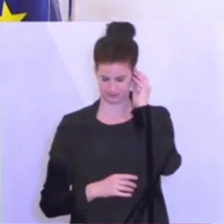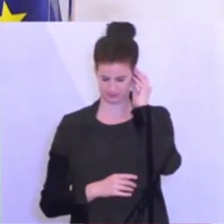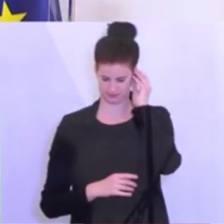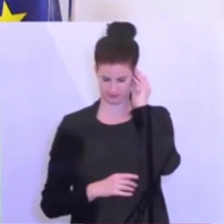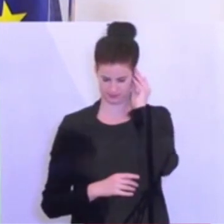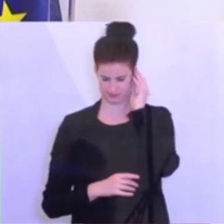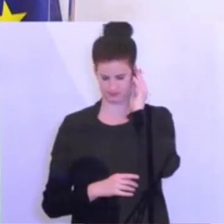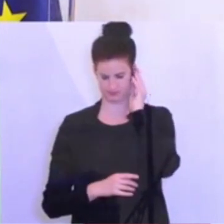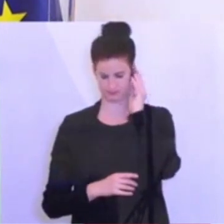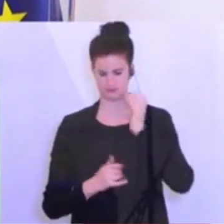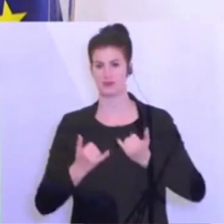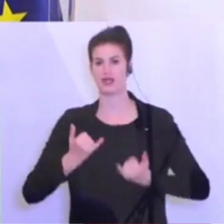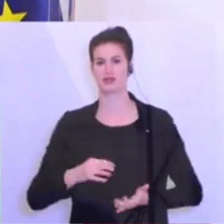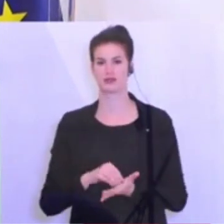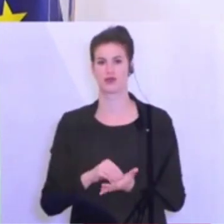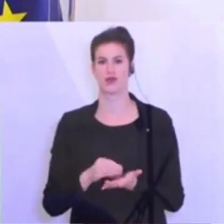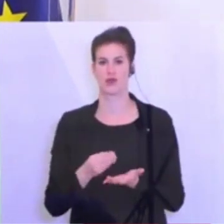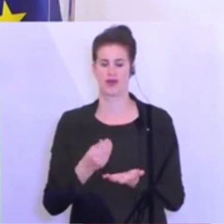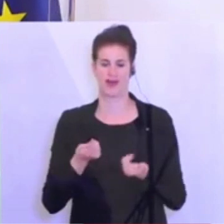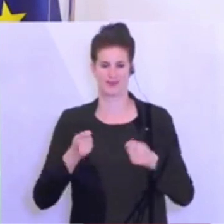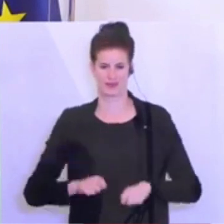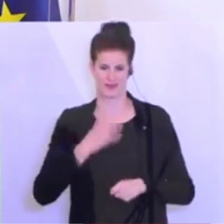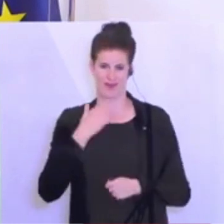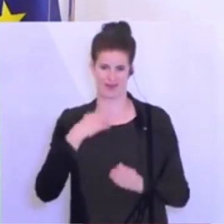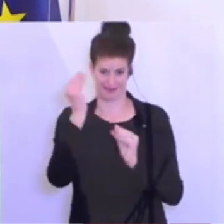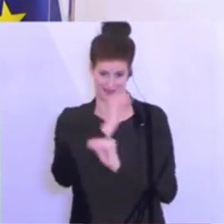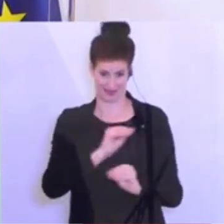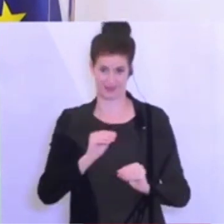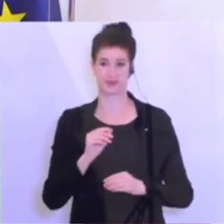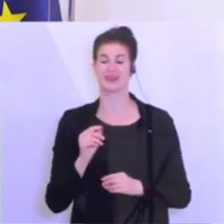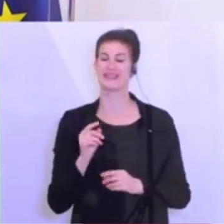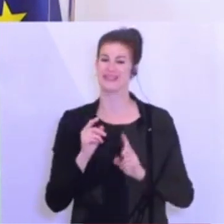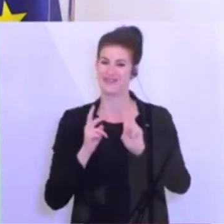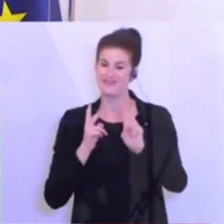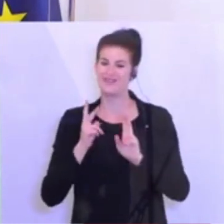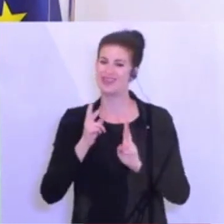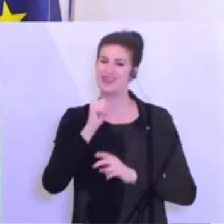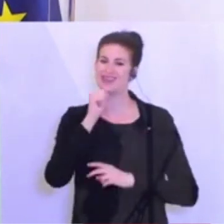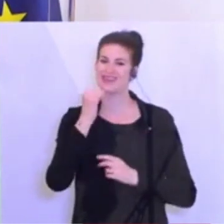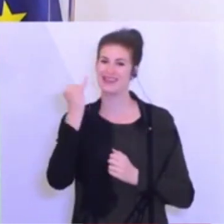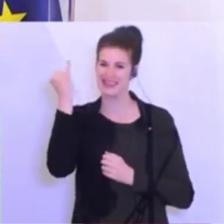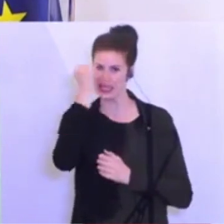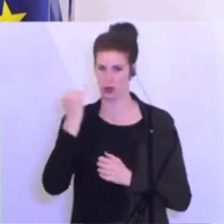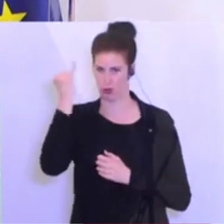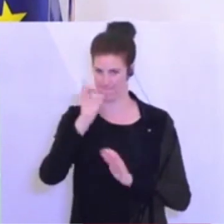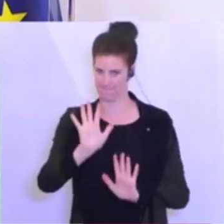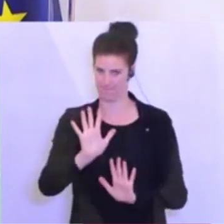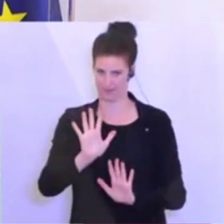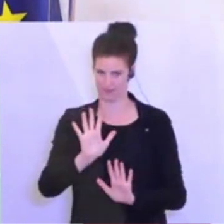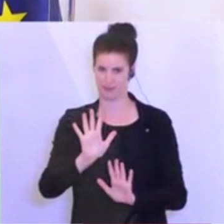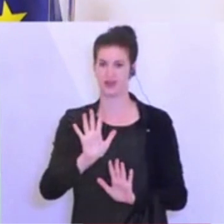bitte unterliegen wir alle gemeinsam keinem Irrtum. Das ist mir bei all den